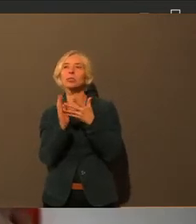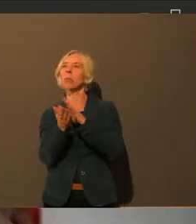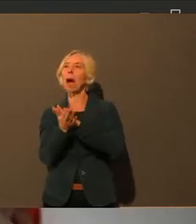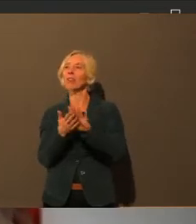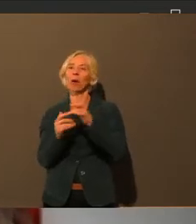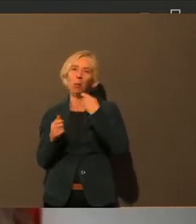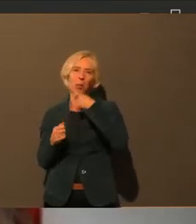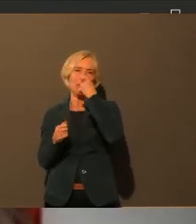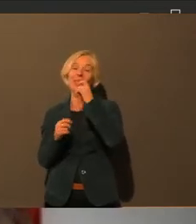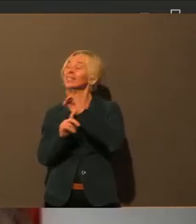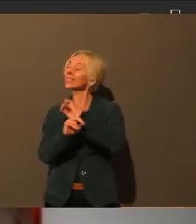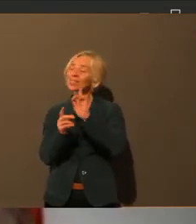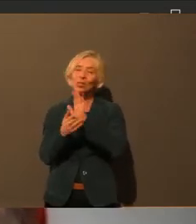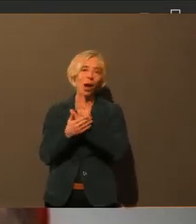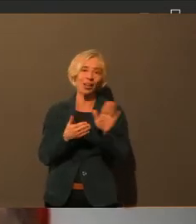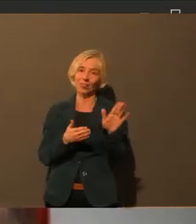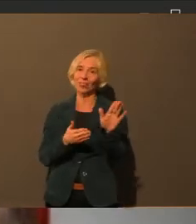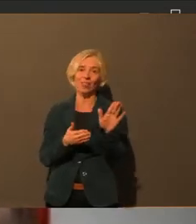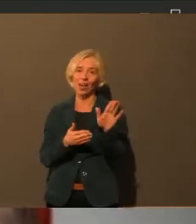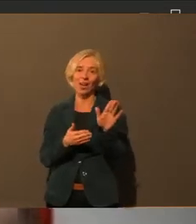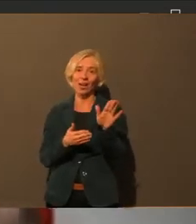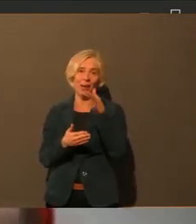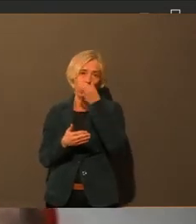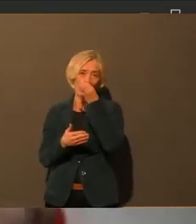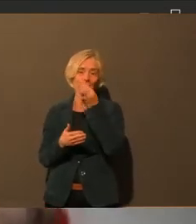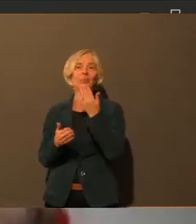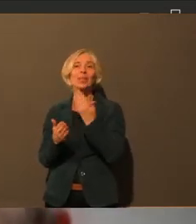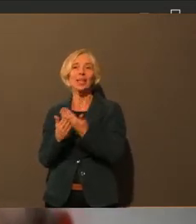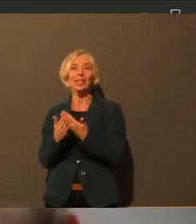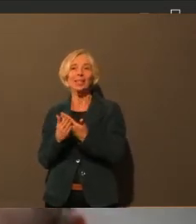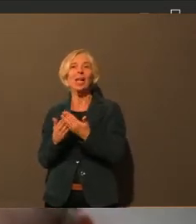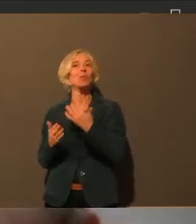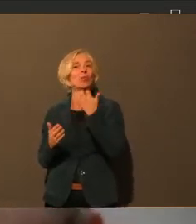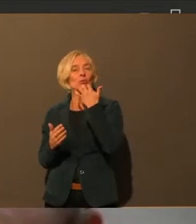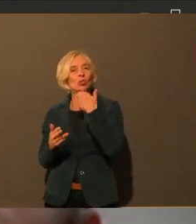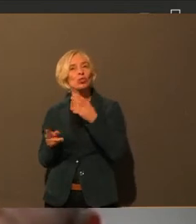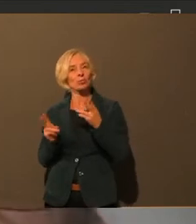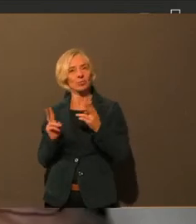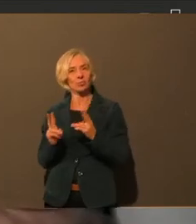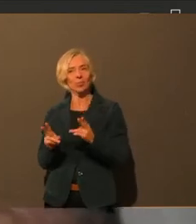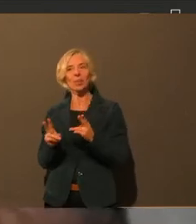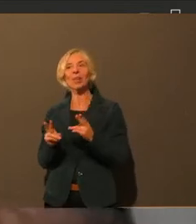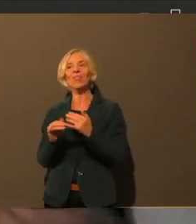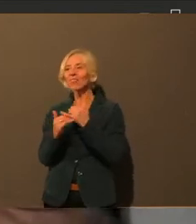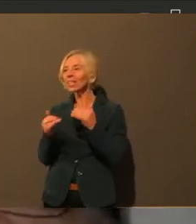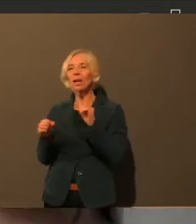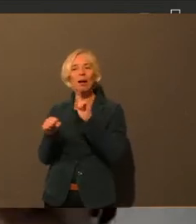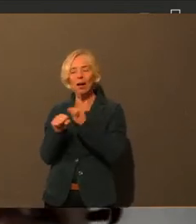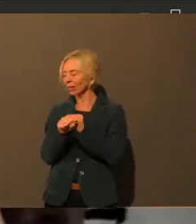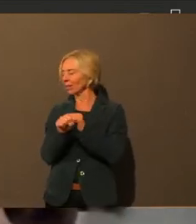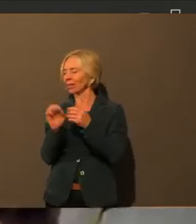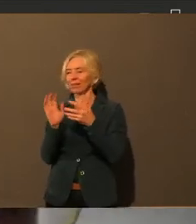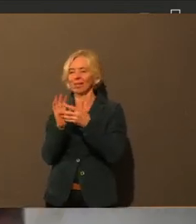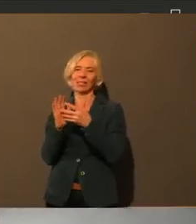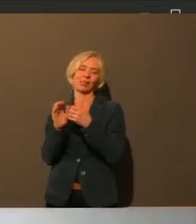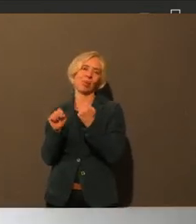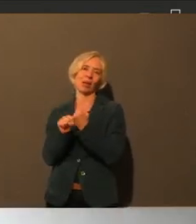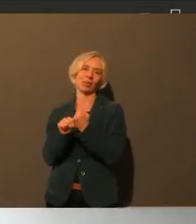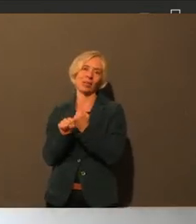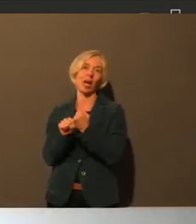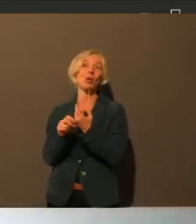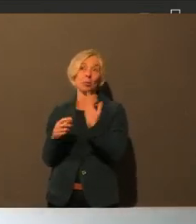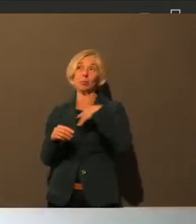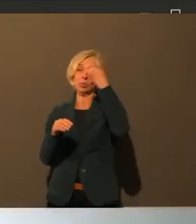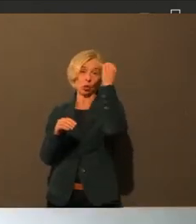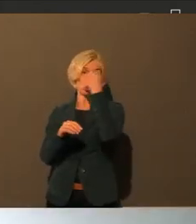bestmöglich zeitgerecht auch dann umzusetzen. Und was wir gemacht haben im